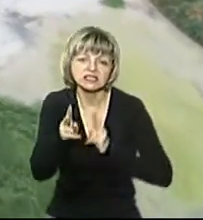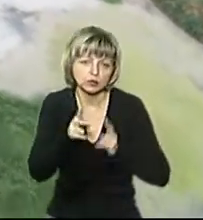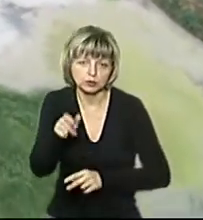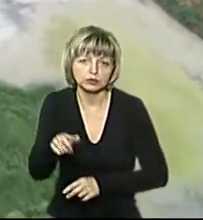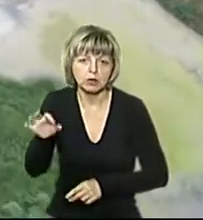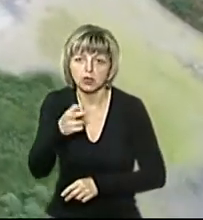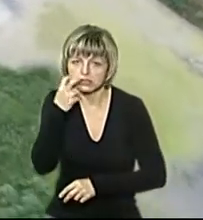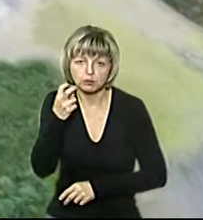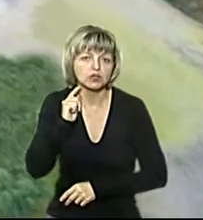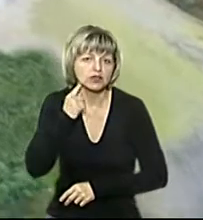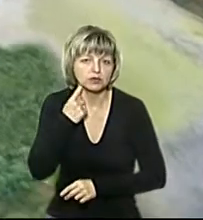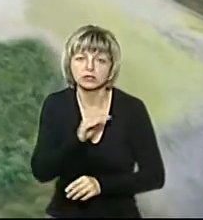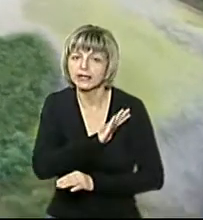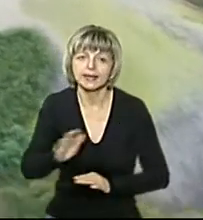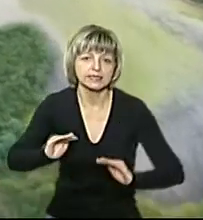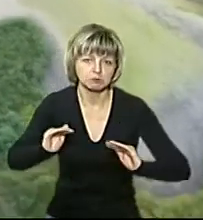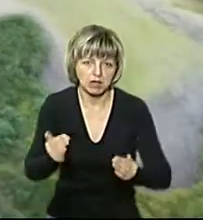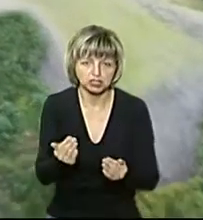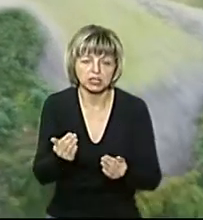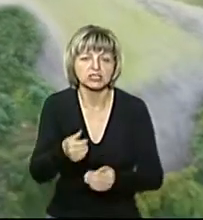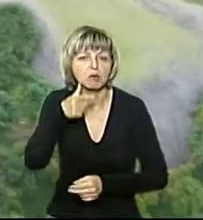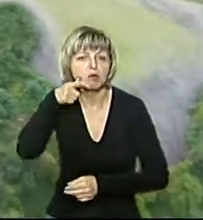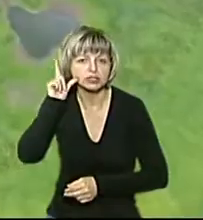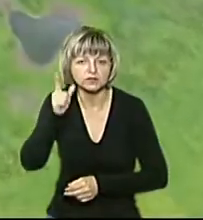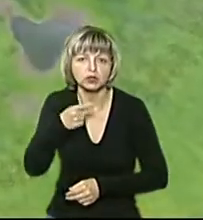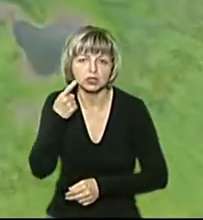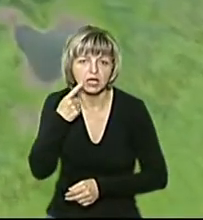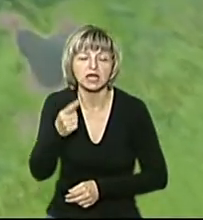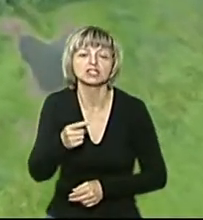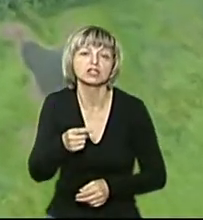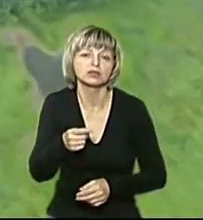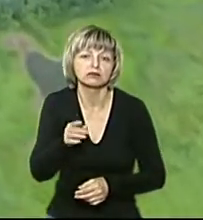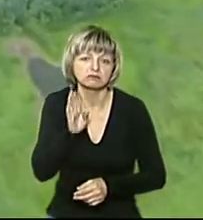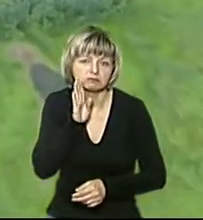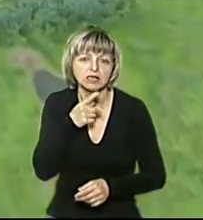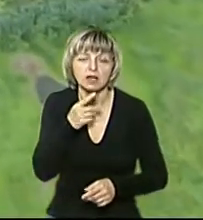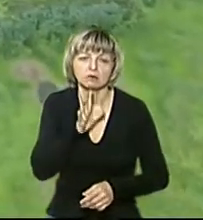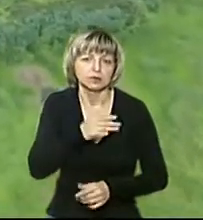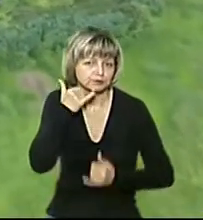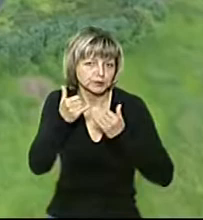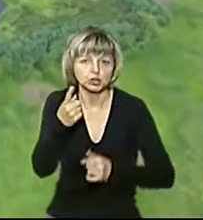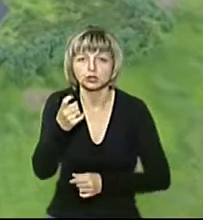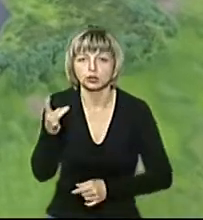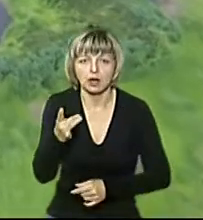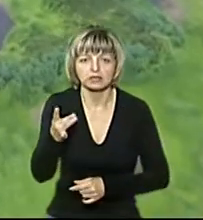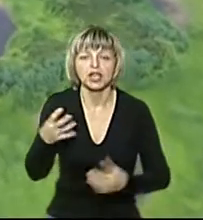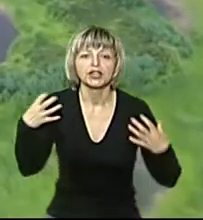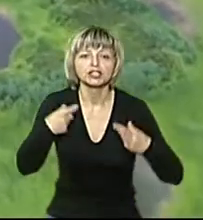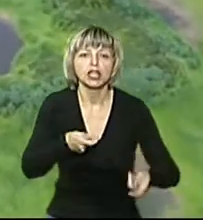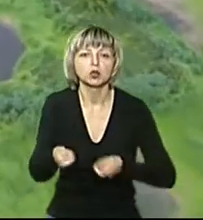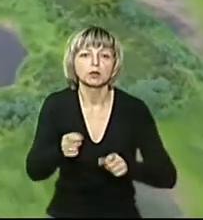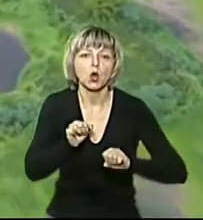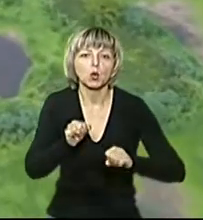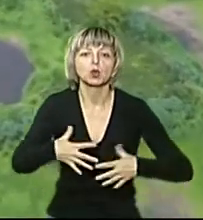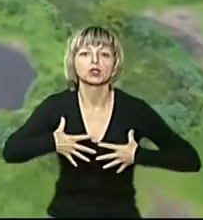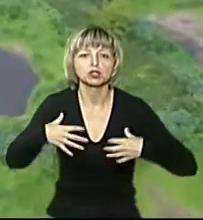скаргами про сморід у Луцьку не зменшилась. Позавчора, каже Юлія Гоголь, їх було більше ста. Начальник управління охорони здоров